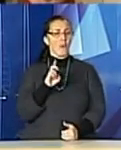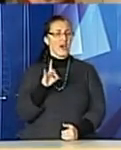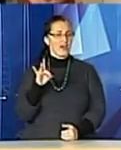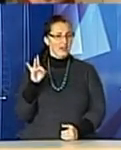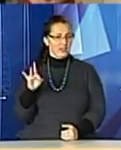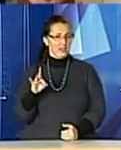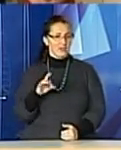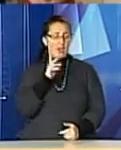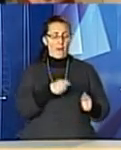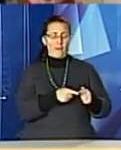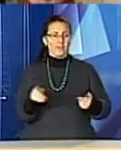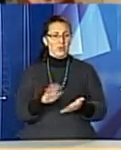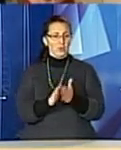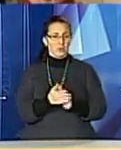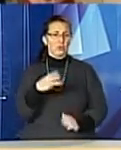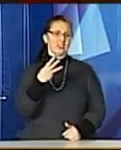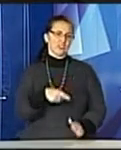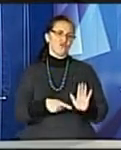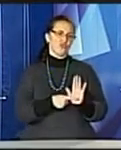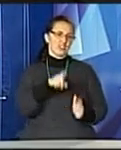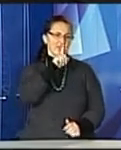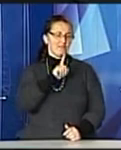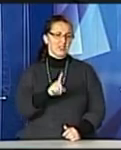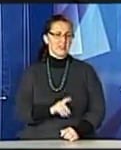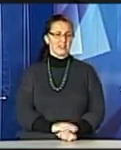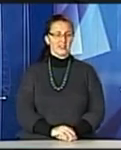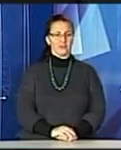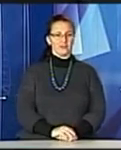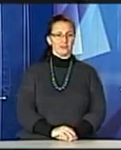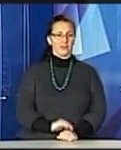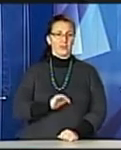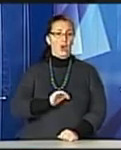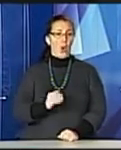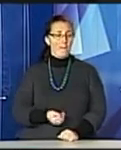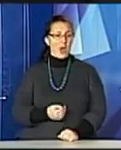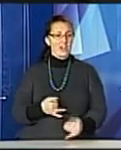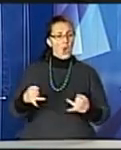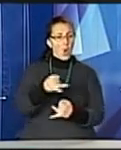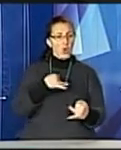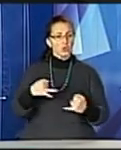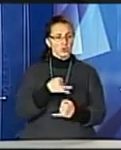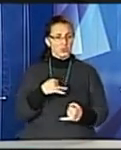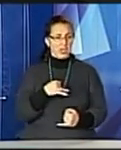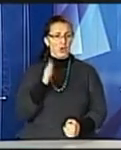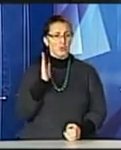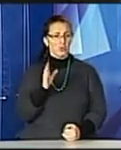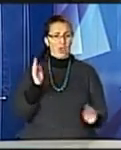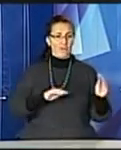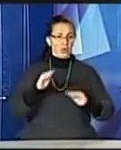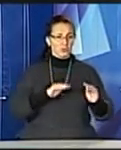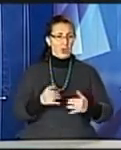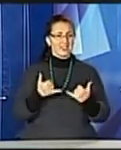36 місяців. Саме компанія-консультант буде формувати для